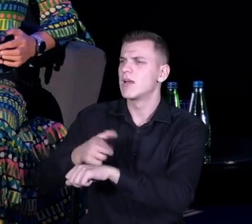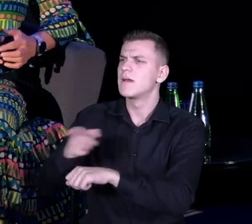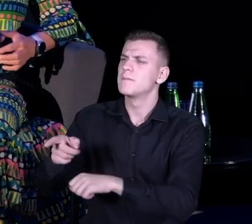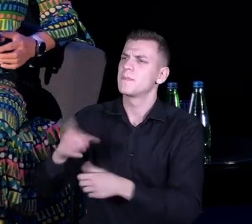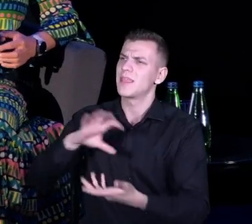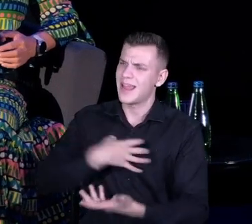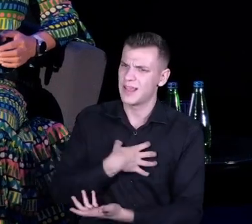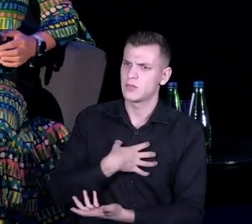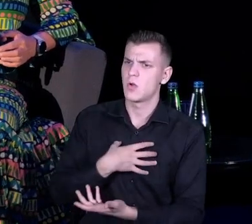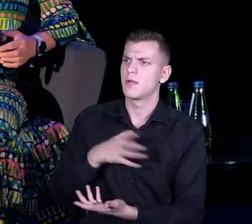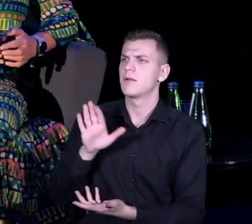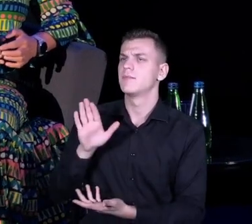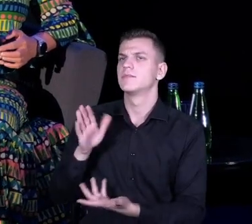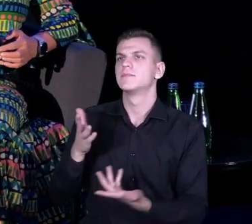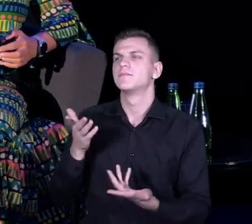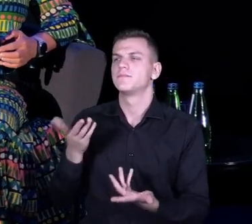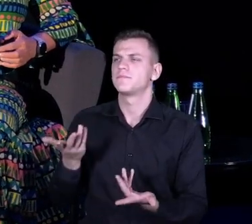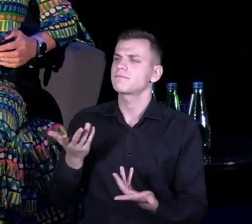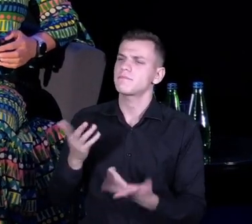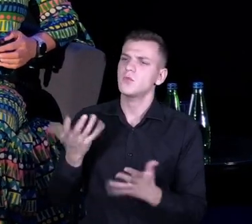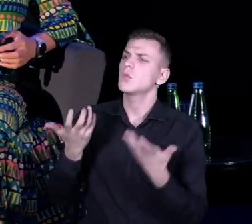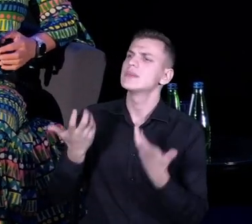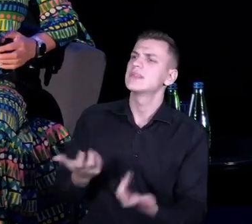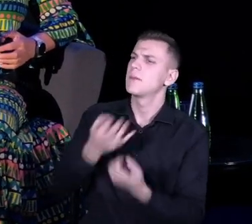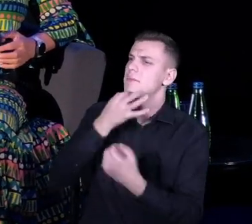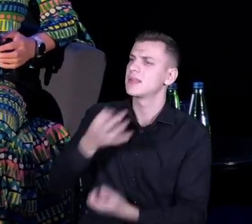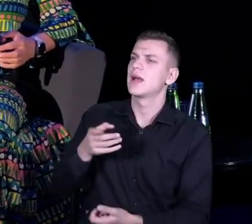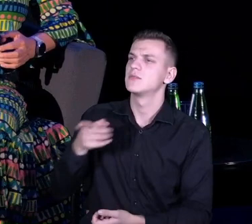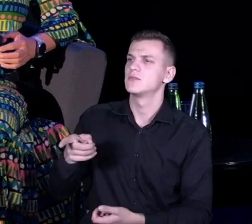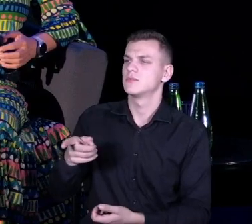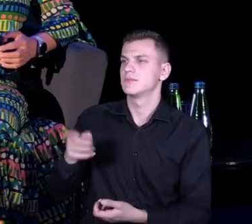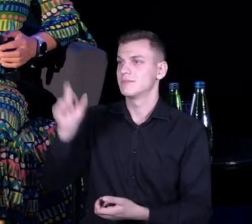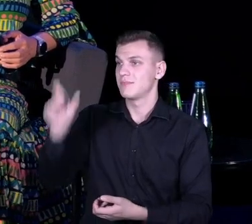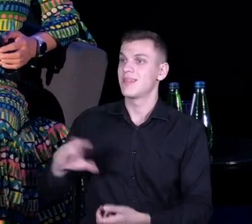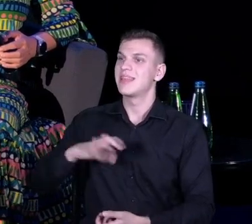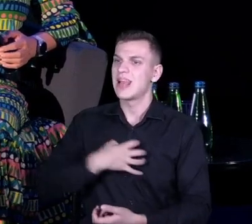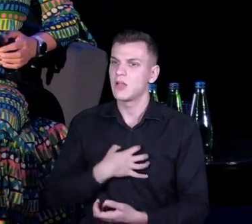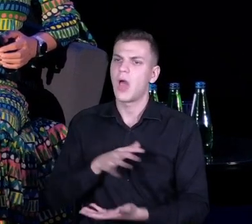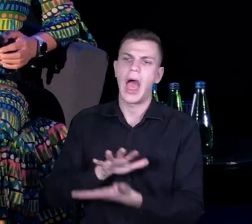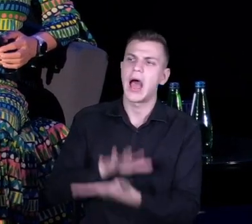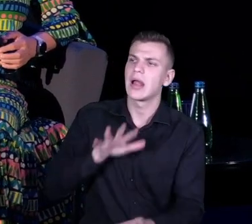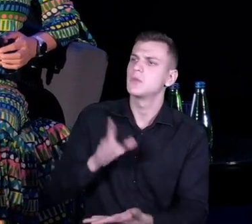ważne? Chodzi mi też o osobowość tej osoby, no bo